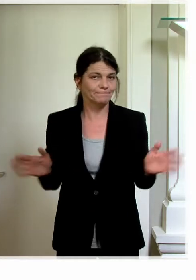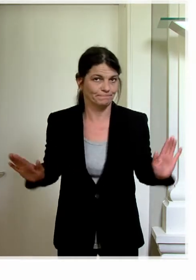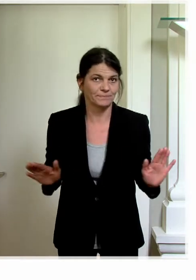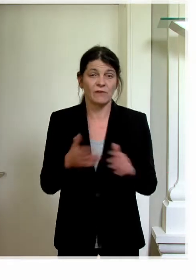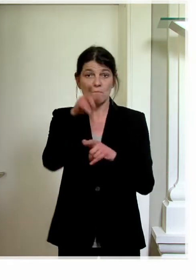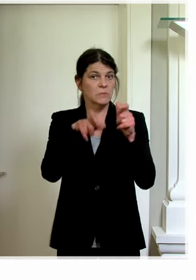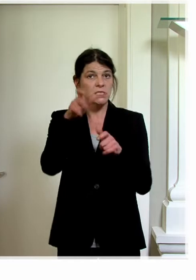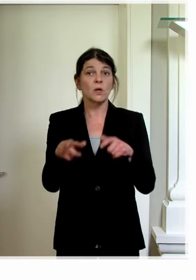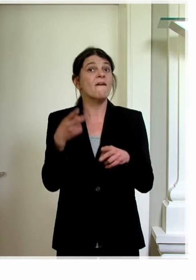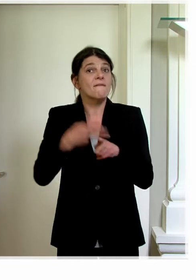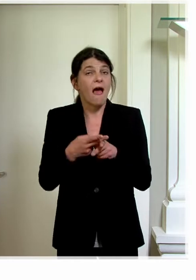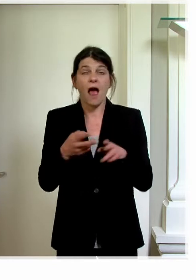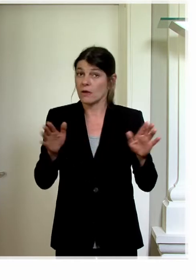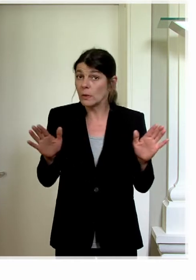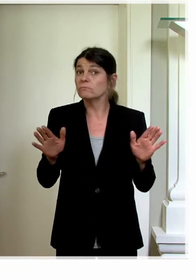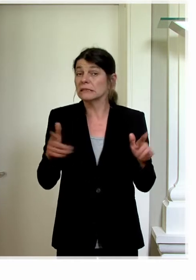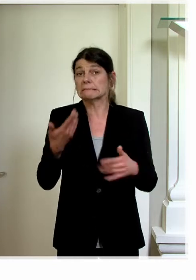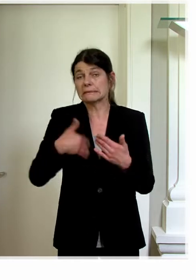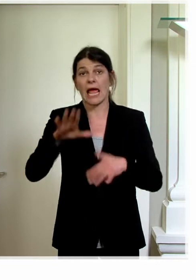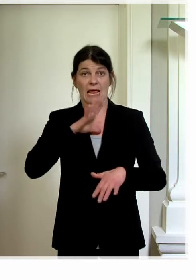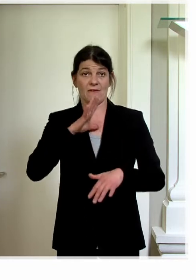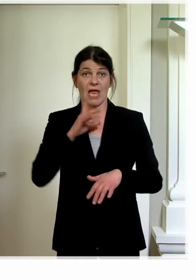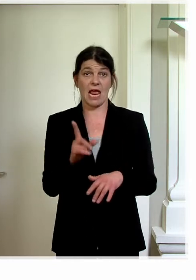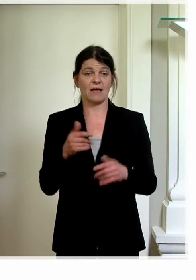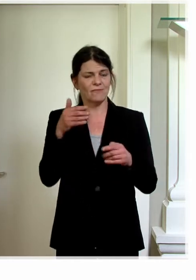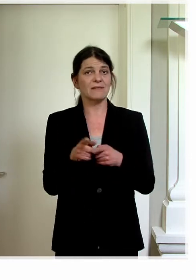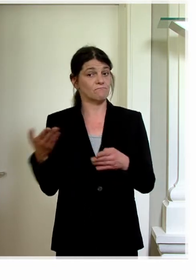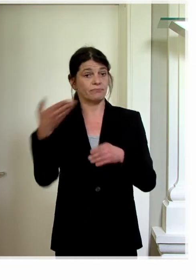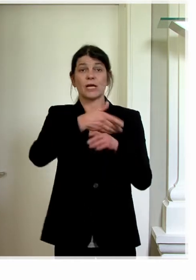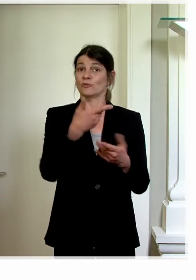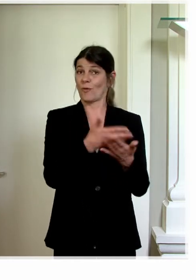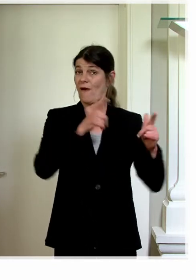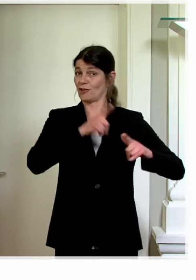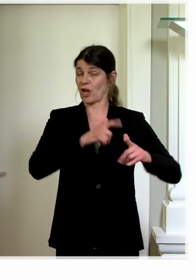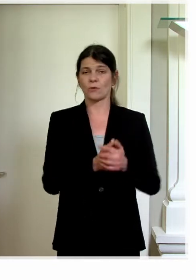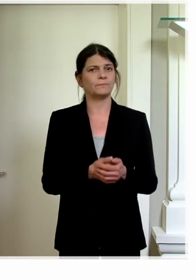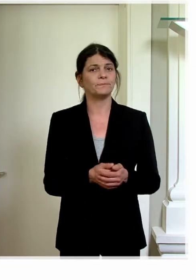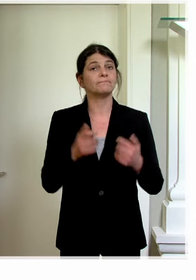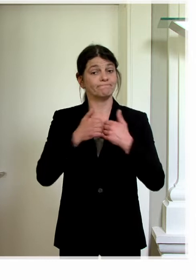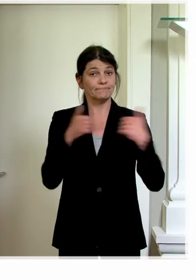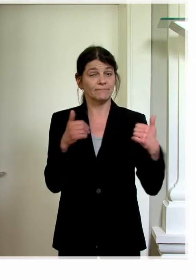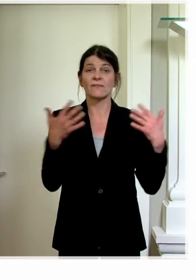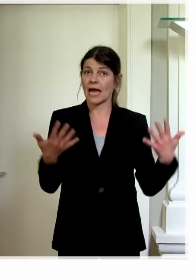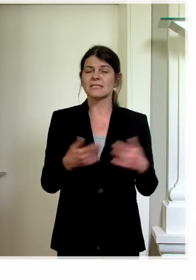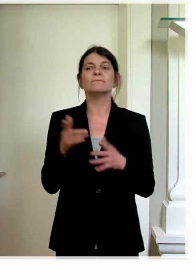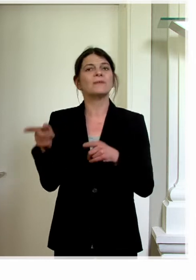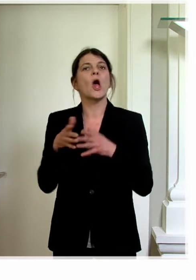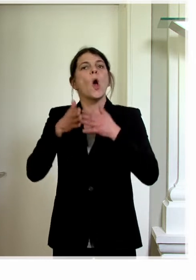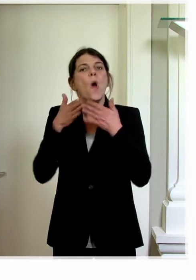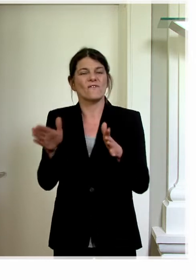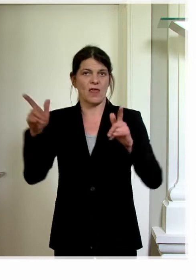Personen, die krank sind, sind eben sehr gefährlich an solchen Veranstaltungen. Davon zu unterscheiden sind öffentliche